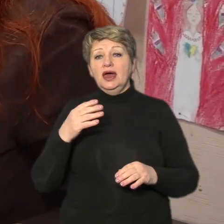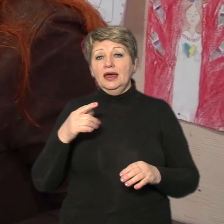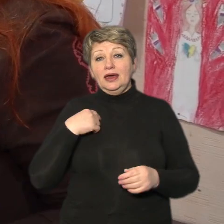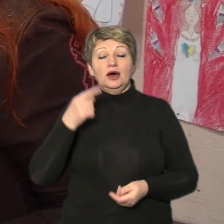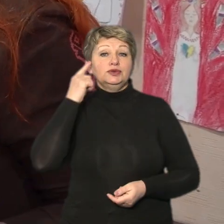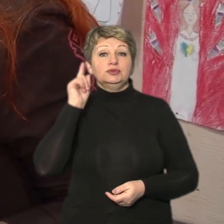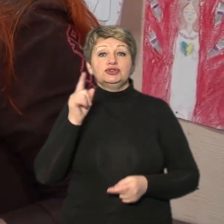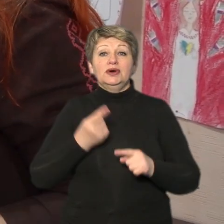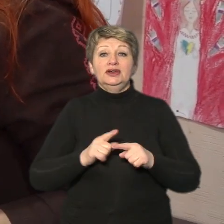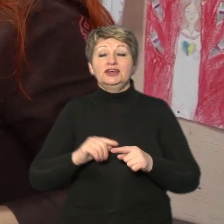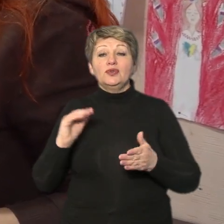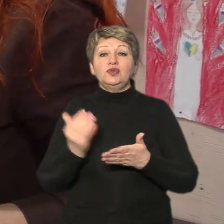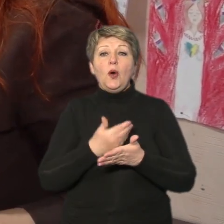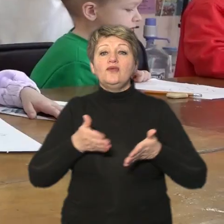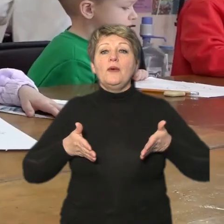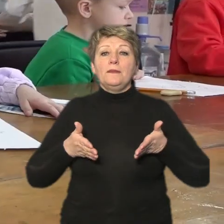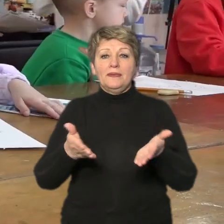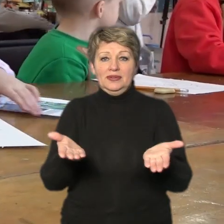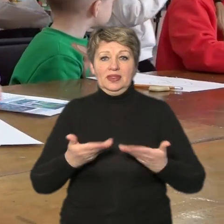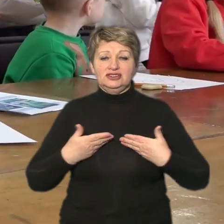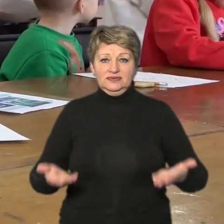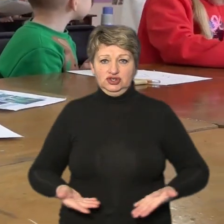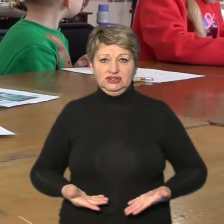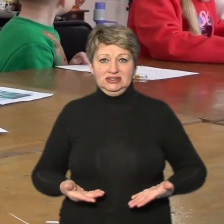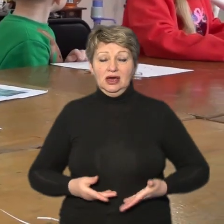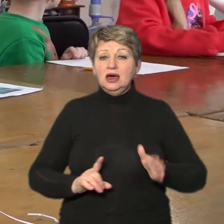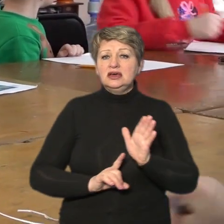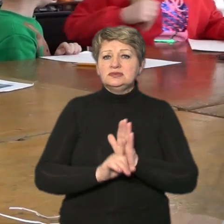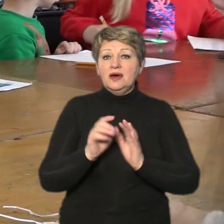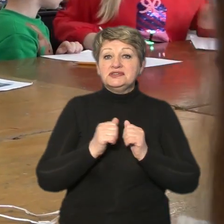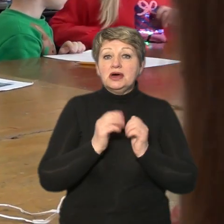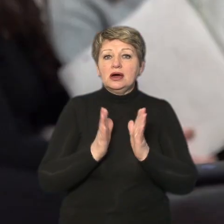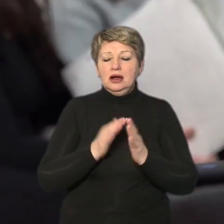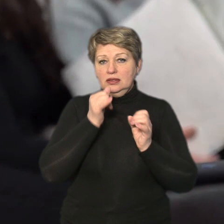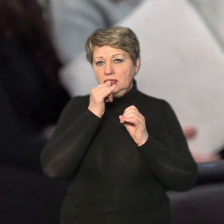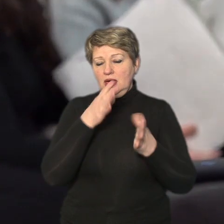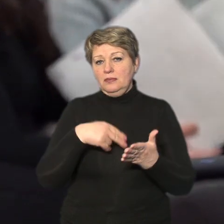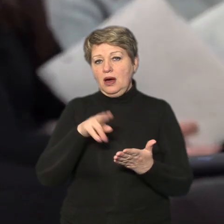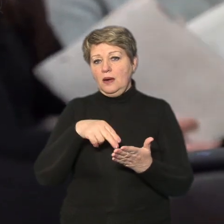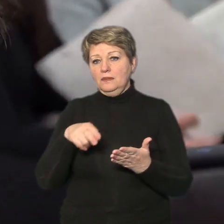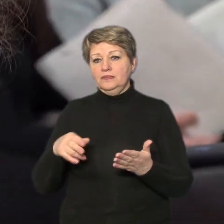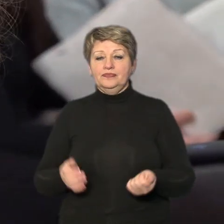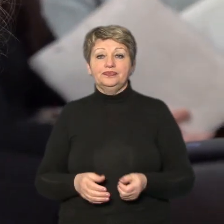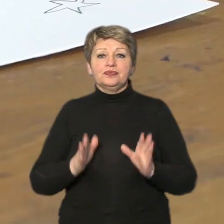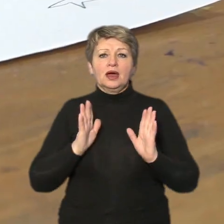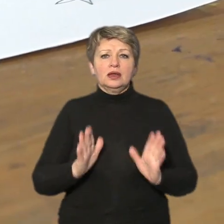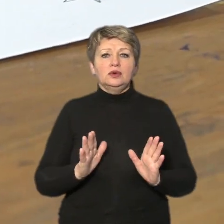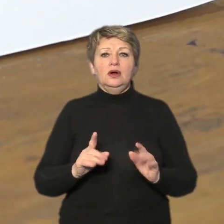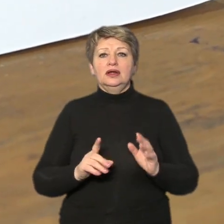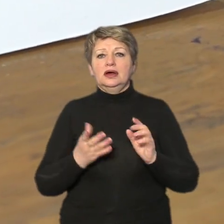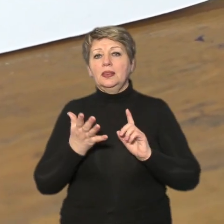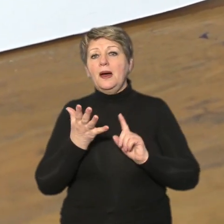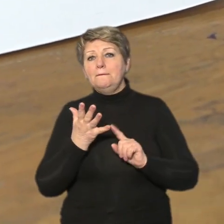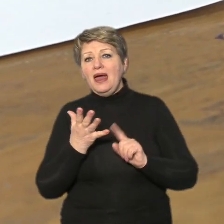це якийсь просто новий левел нашого життя спочатку каже не могла взагалі малювати і тільки десь там день уже на п